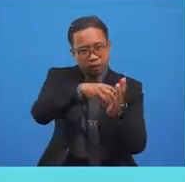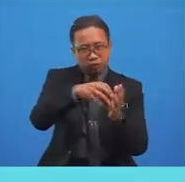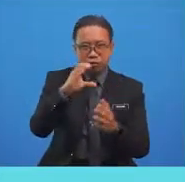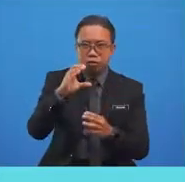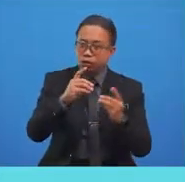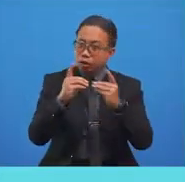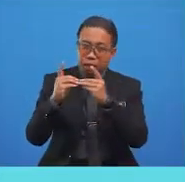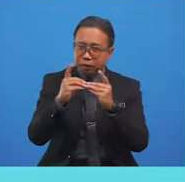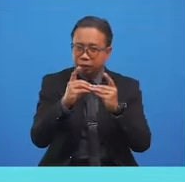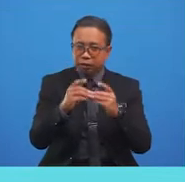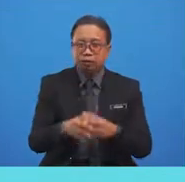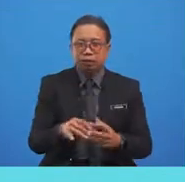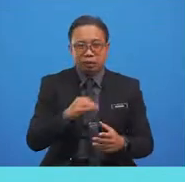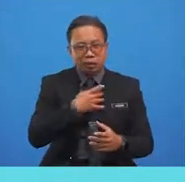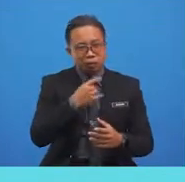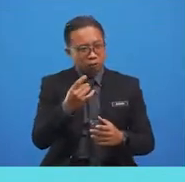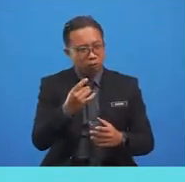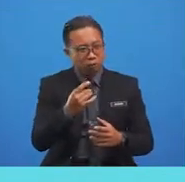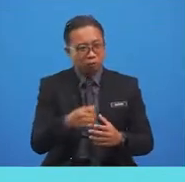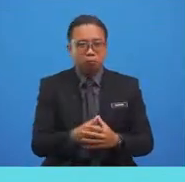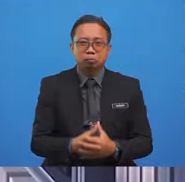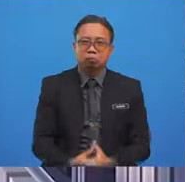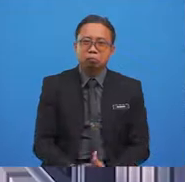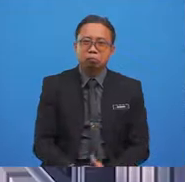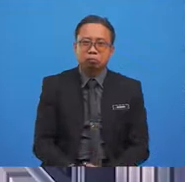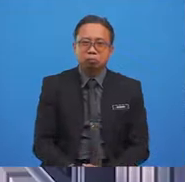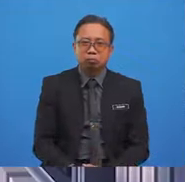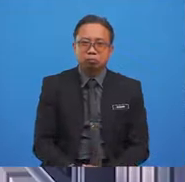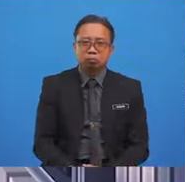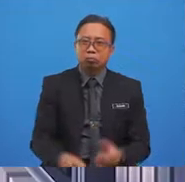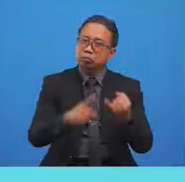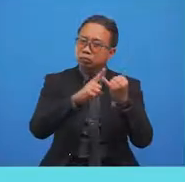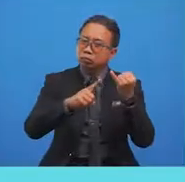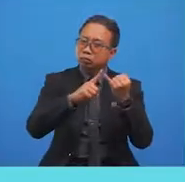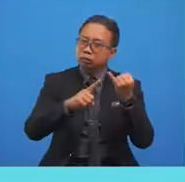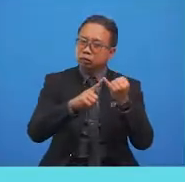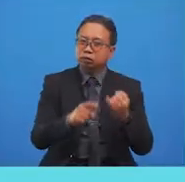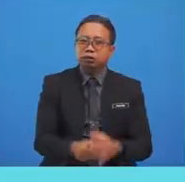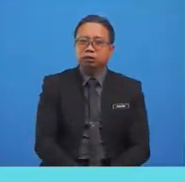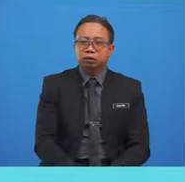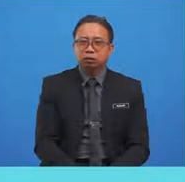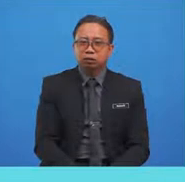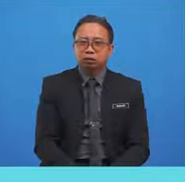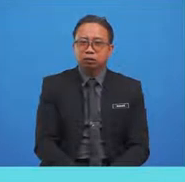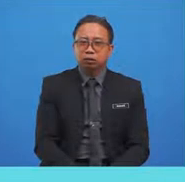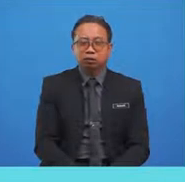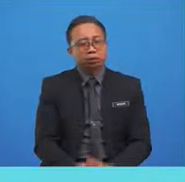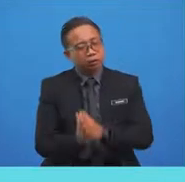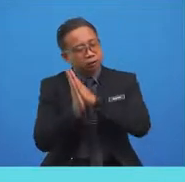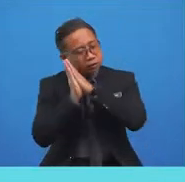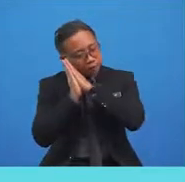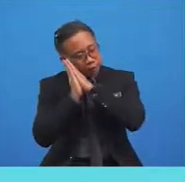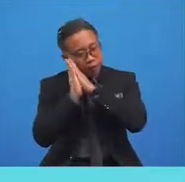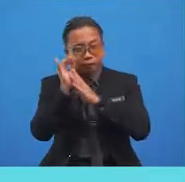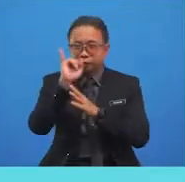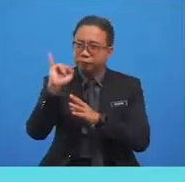cakes. I love sugar and I love cakes. and last but not least is sleeping.